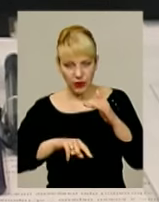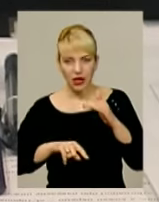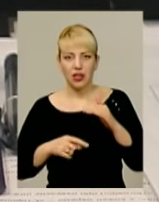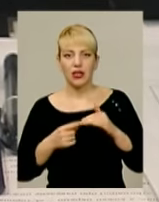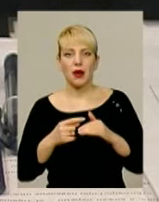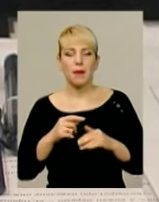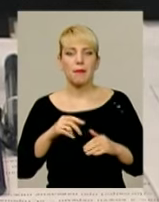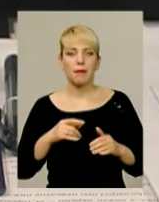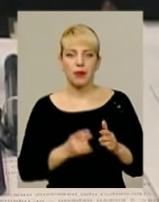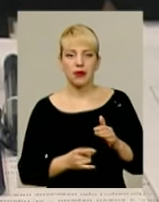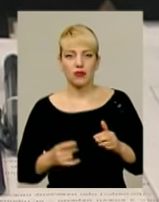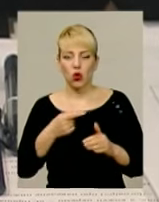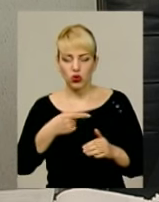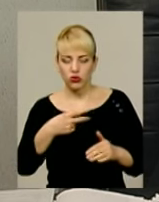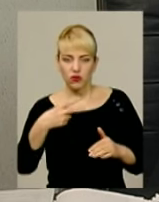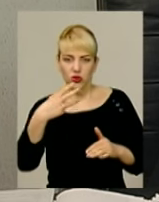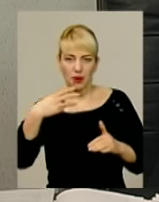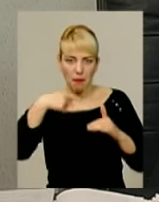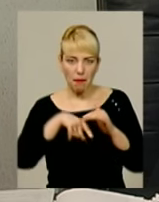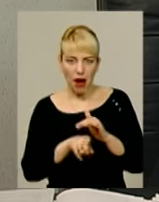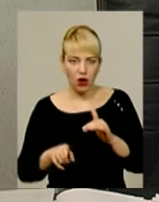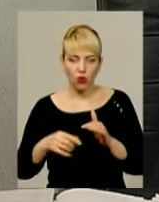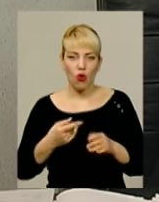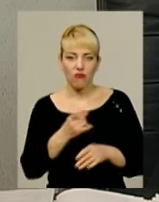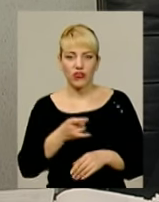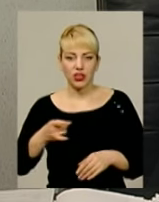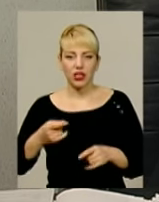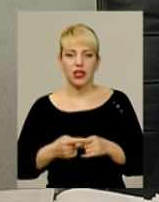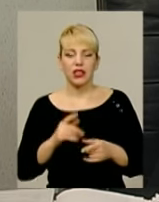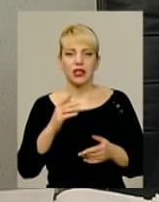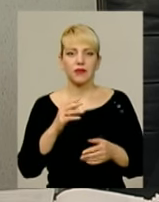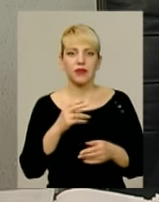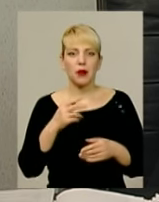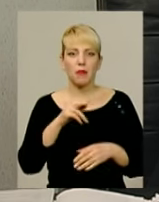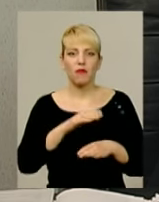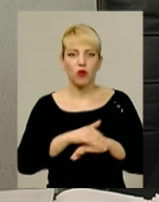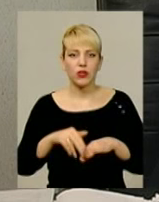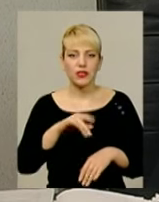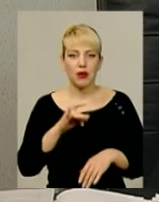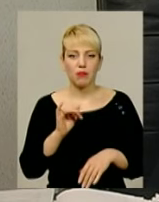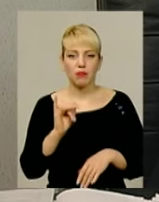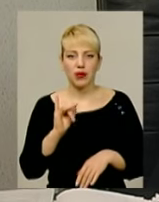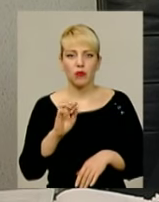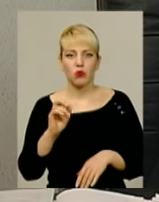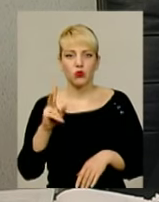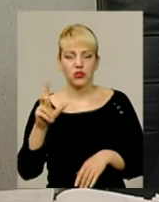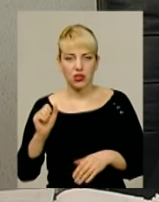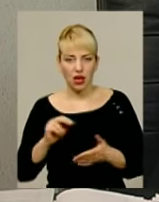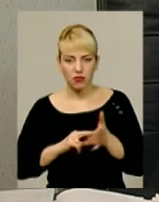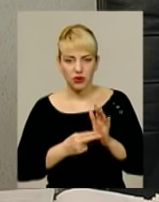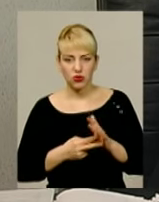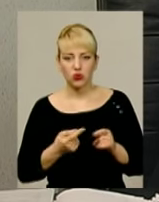США. Є в нас один одіозний торговий центр, який бере на себе зобов'язання збудувати двоповерхову, чи точніше